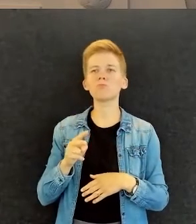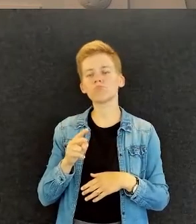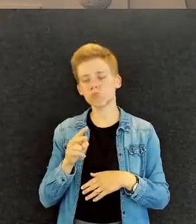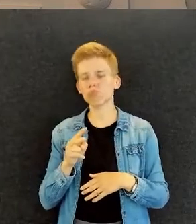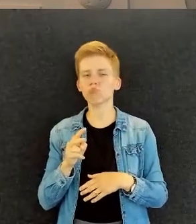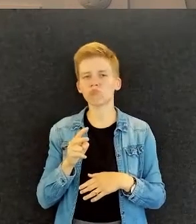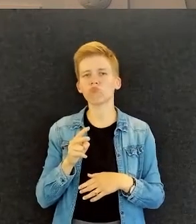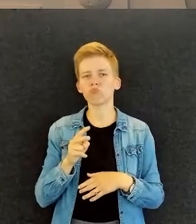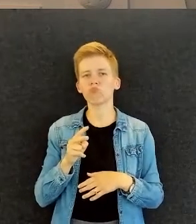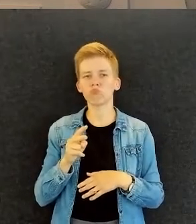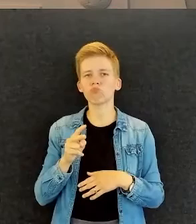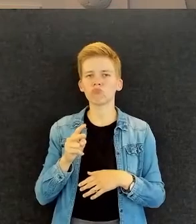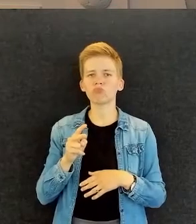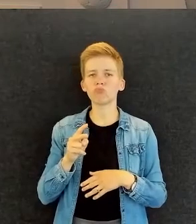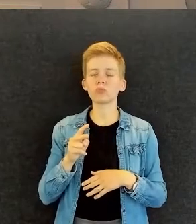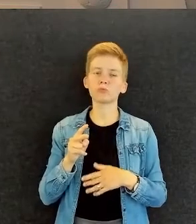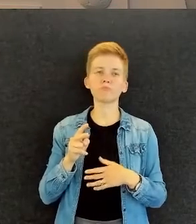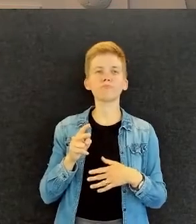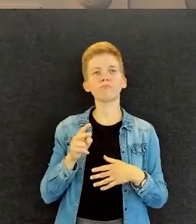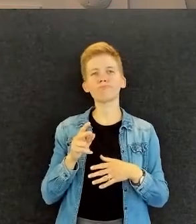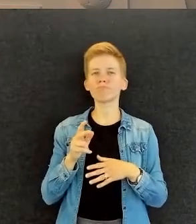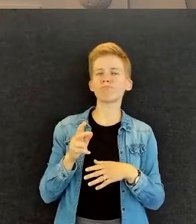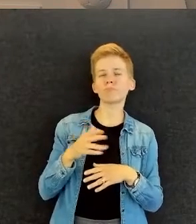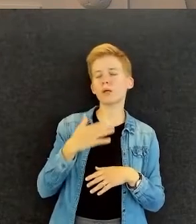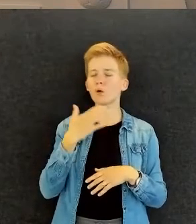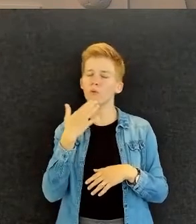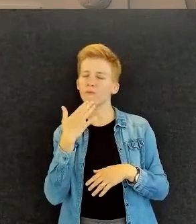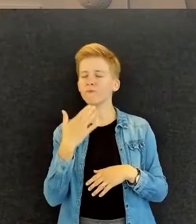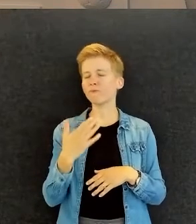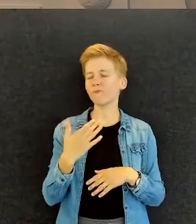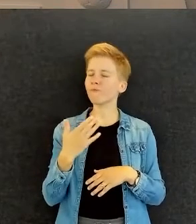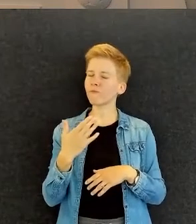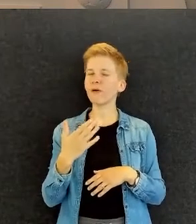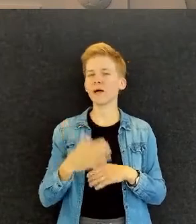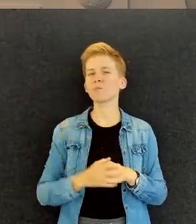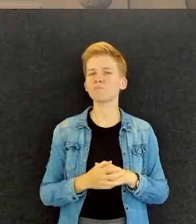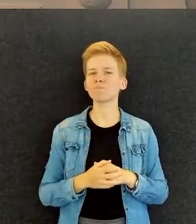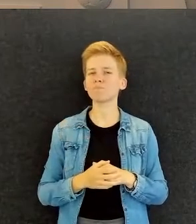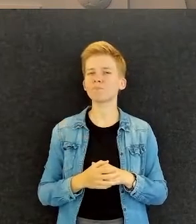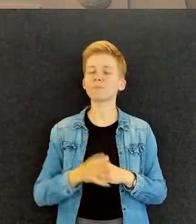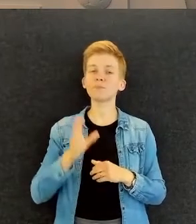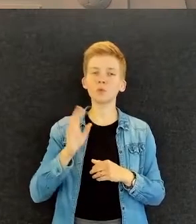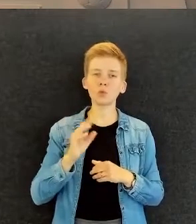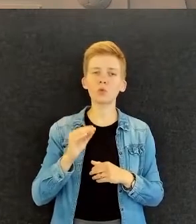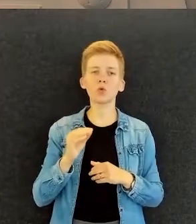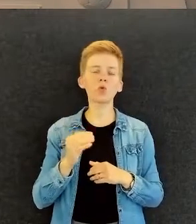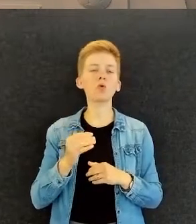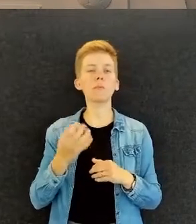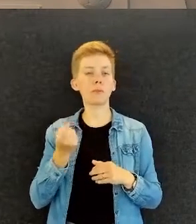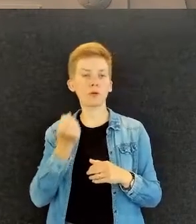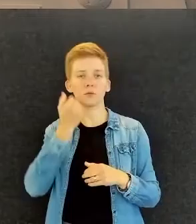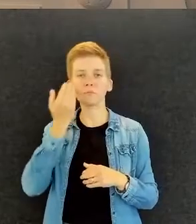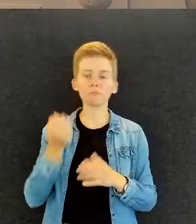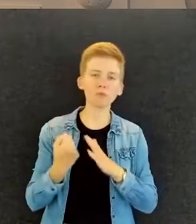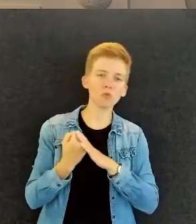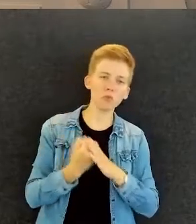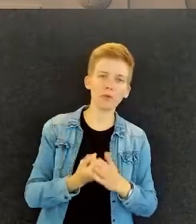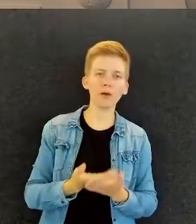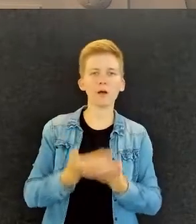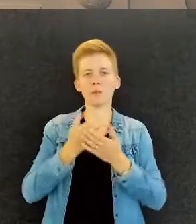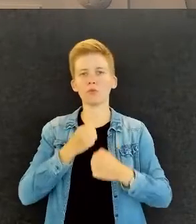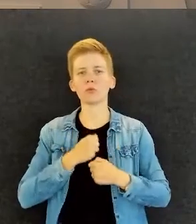suht hyvissä kantimissa. Toki niihin on mahdollisuus saada sitten tukea ja apua sen